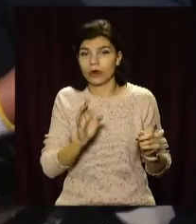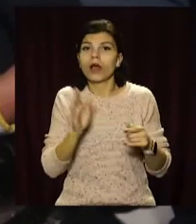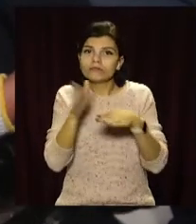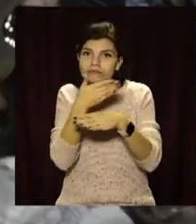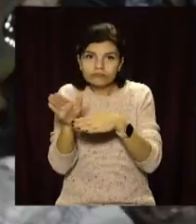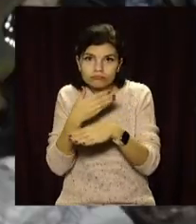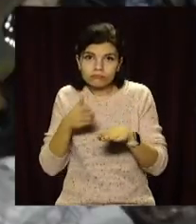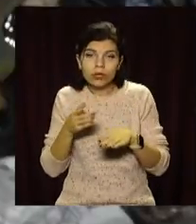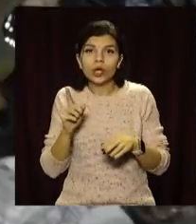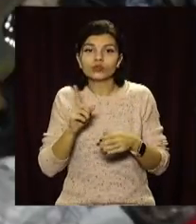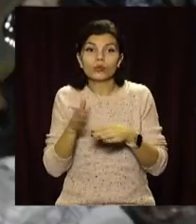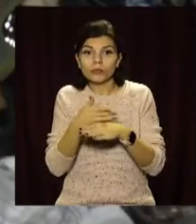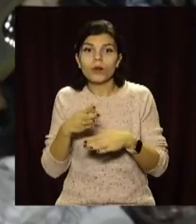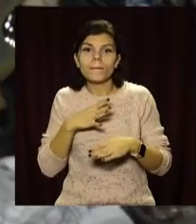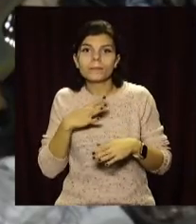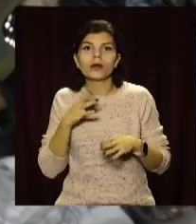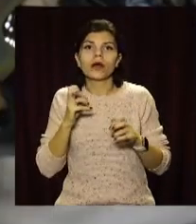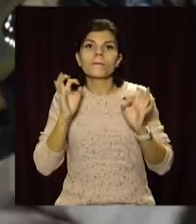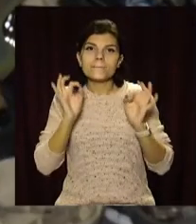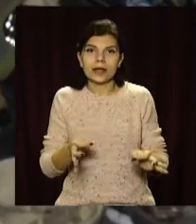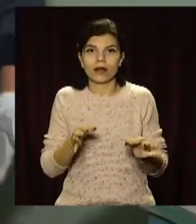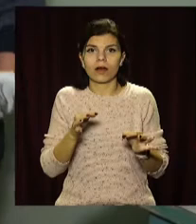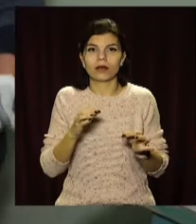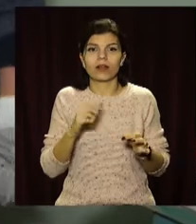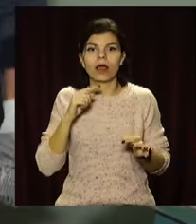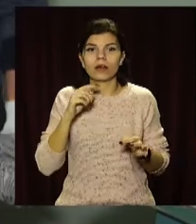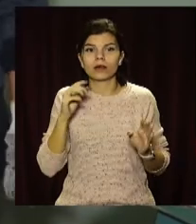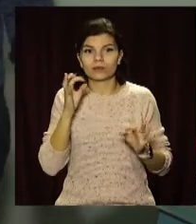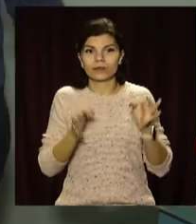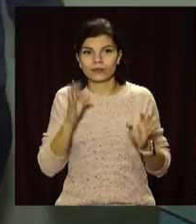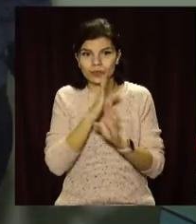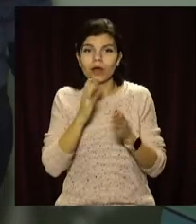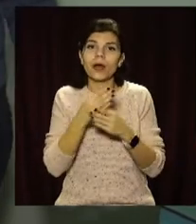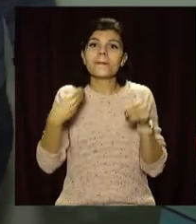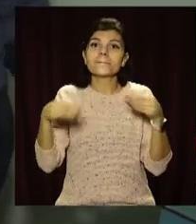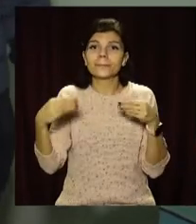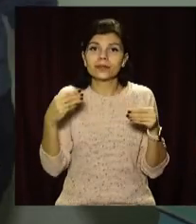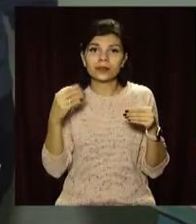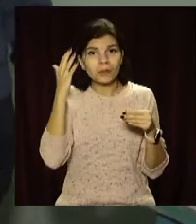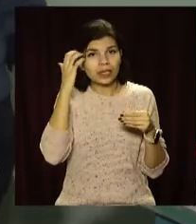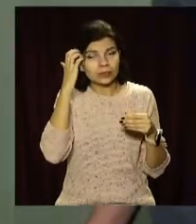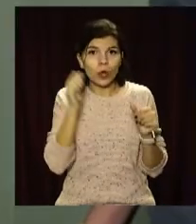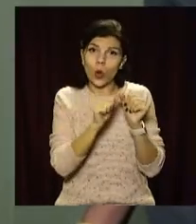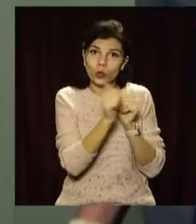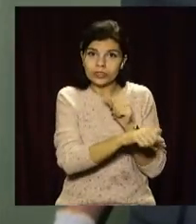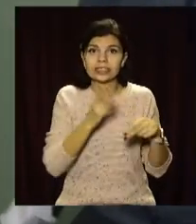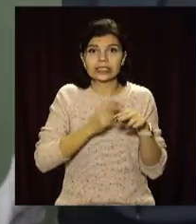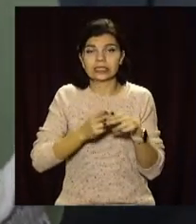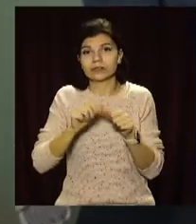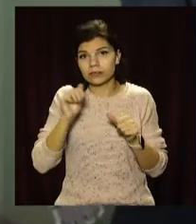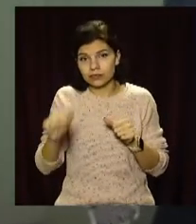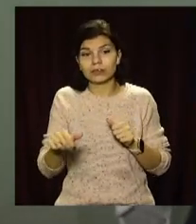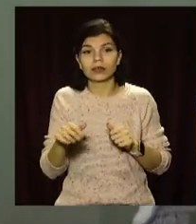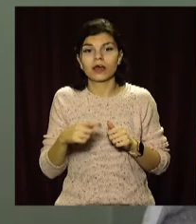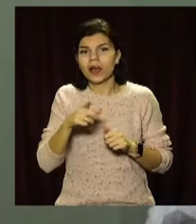сортують його, аби припирання було екологічно доцільним. Пластик віддільно, китовий мусор віддільно. Ось тут в нас